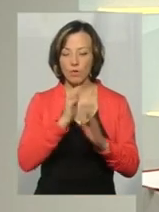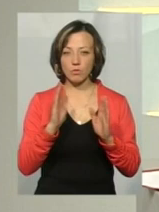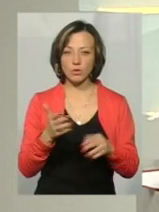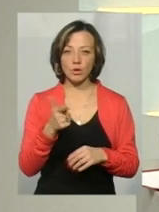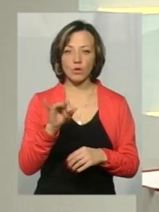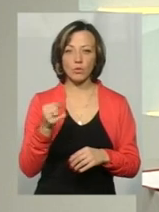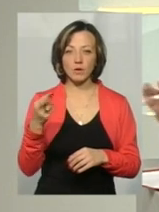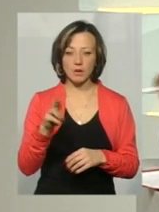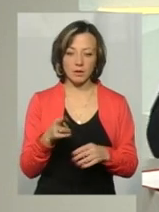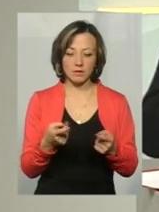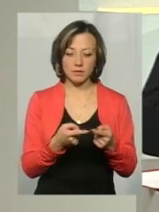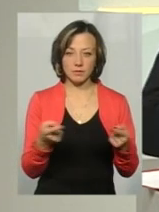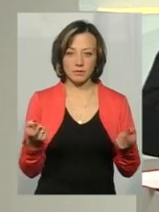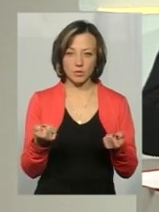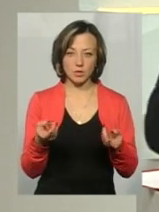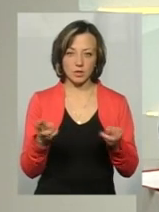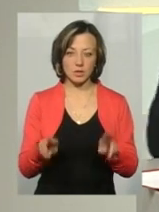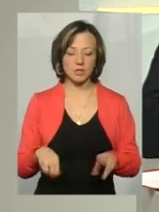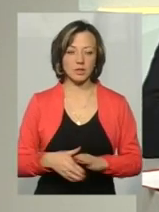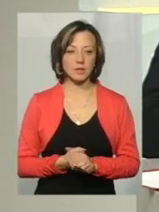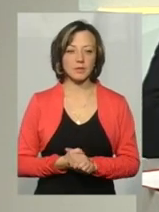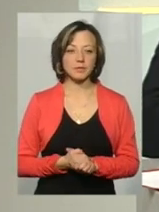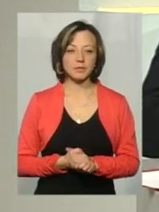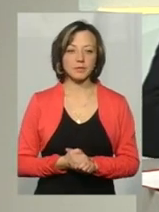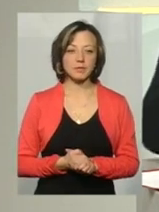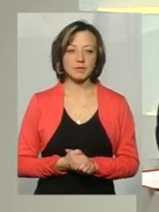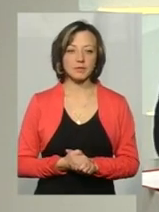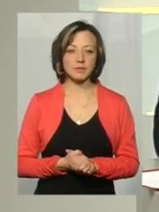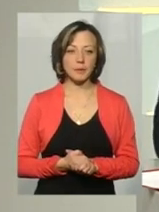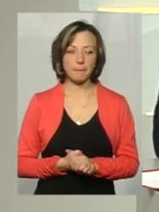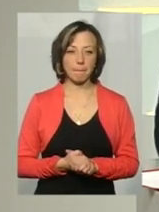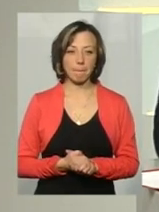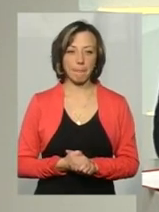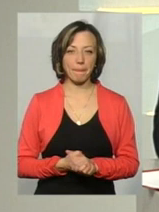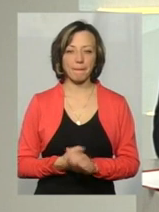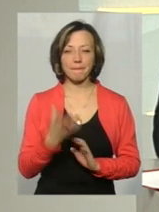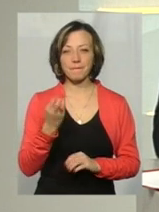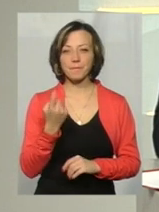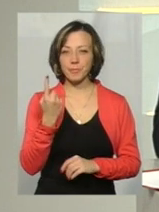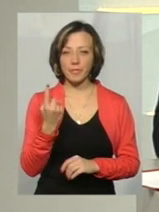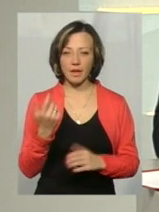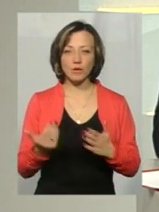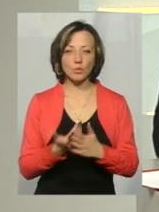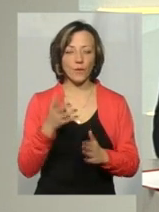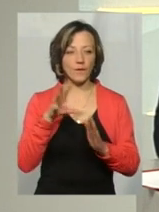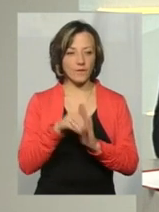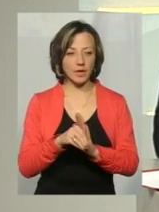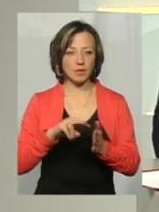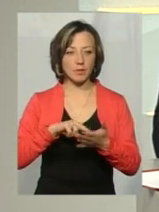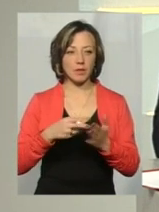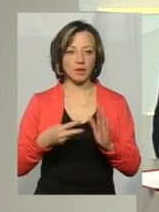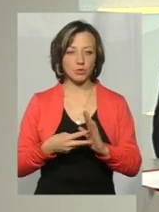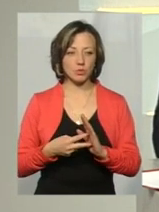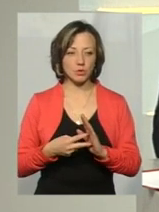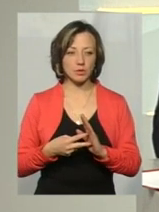з грудня. Хоча до грудня тут раз-два і він вже настав, і там Новий рік. Ще одне з таких нововведень, ну це більш